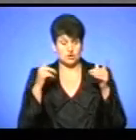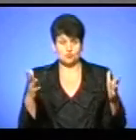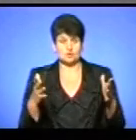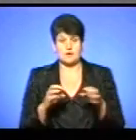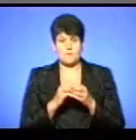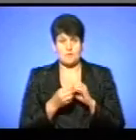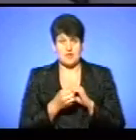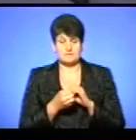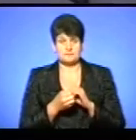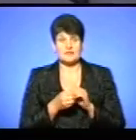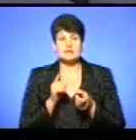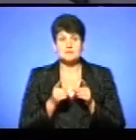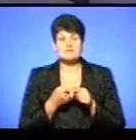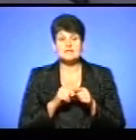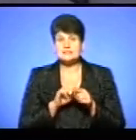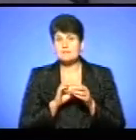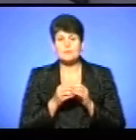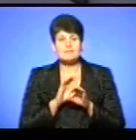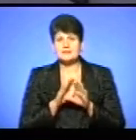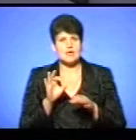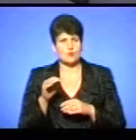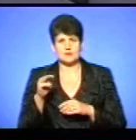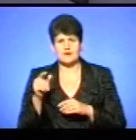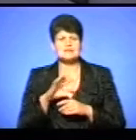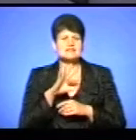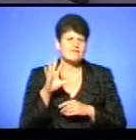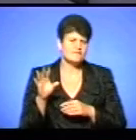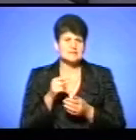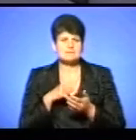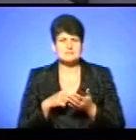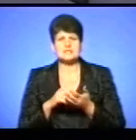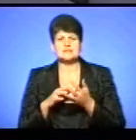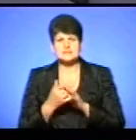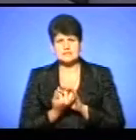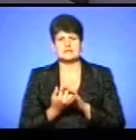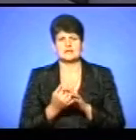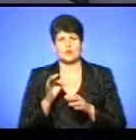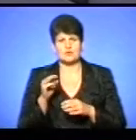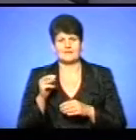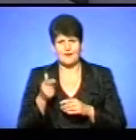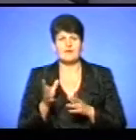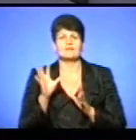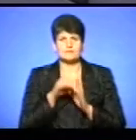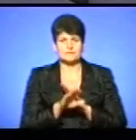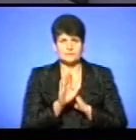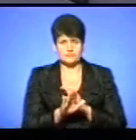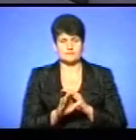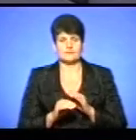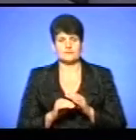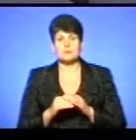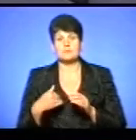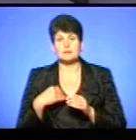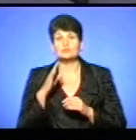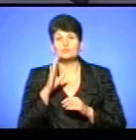буде запроваджено? Ну, насправді, це проблема не тільки ОТГ, це є всіх. Міст, селищ, сіл, і в тому числі ОТГ. Звичайно, ми